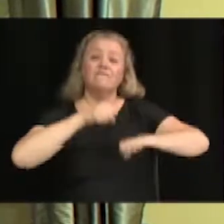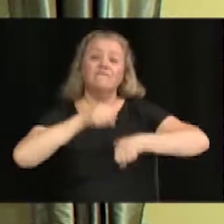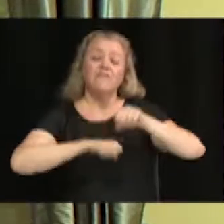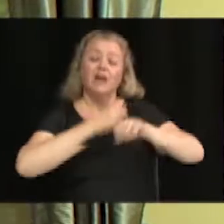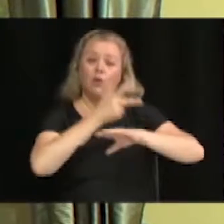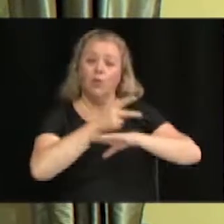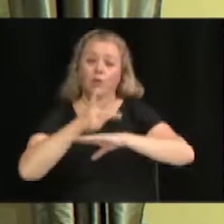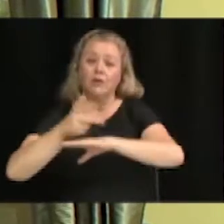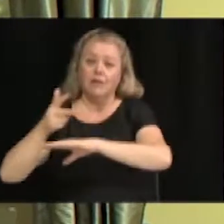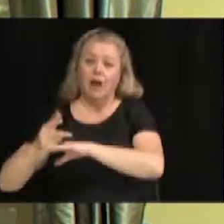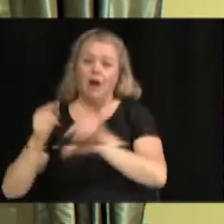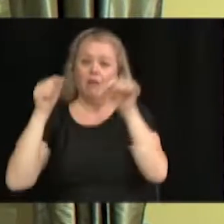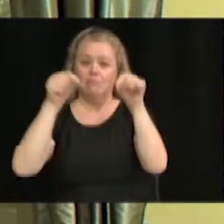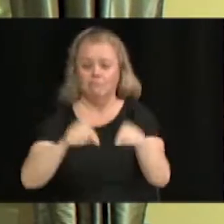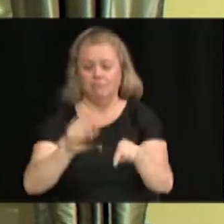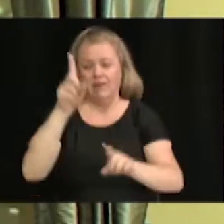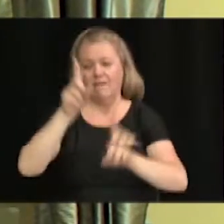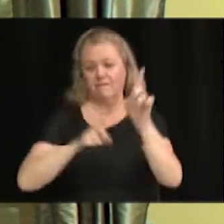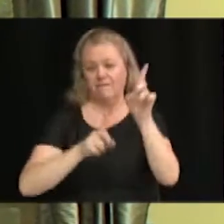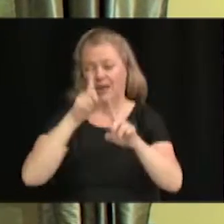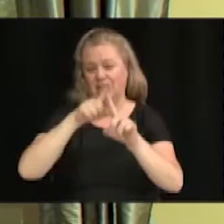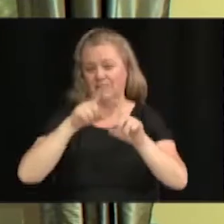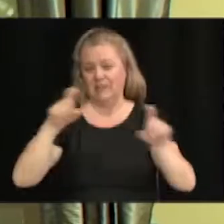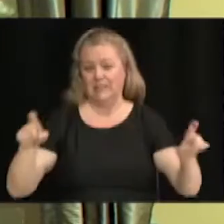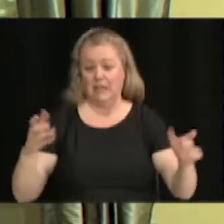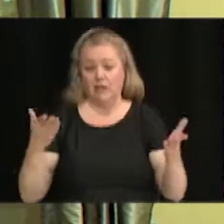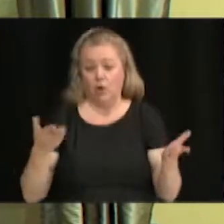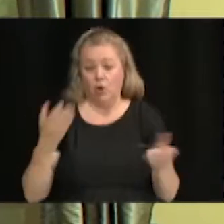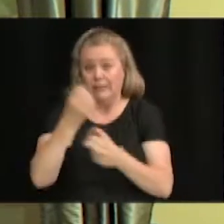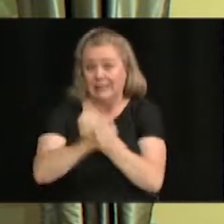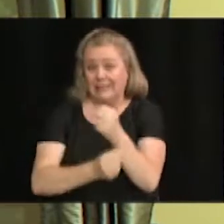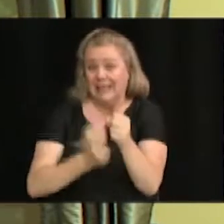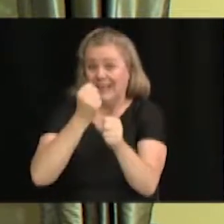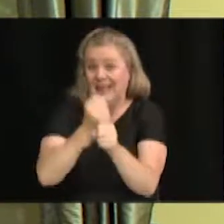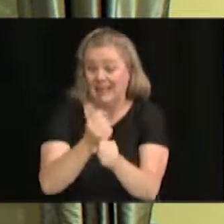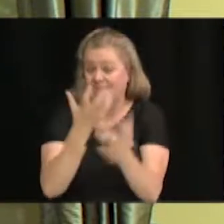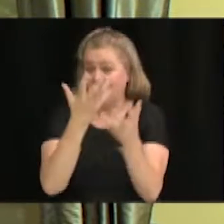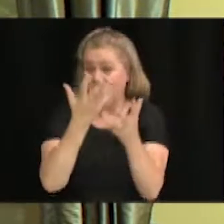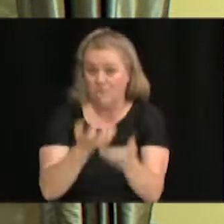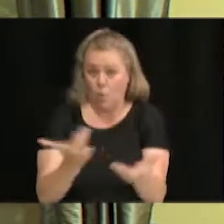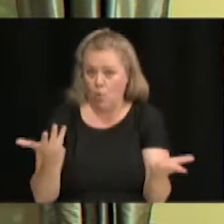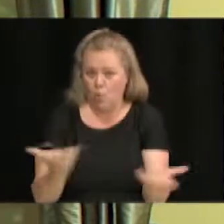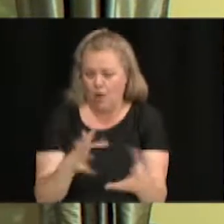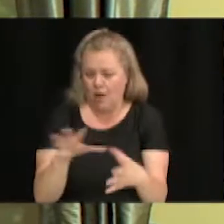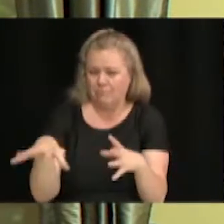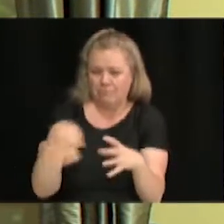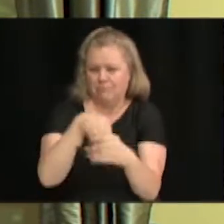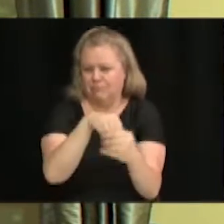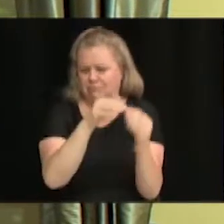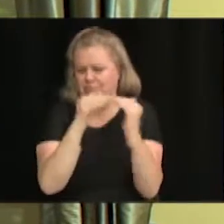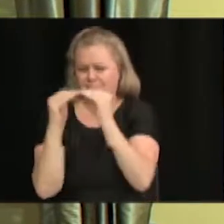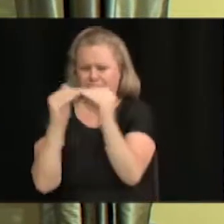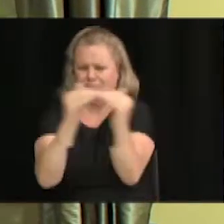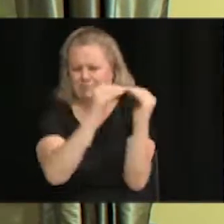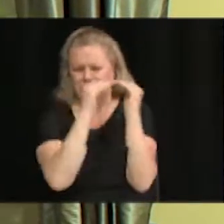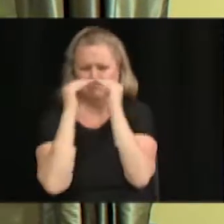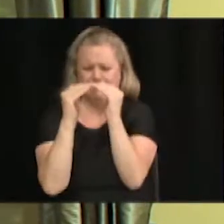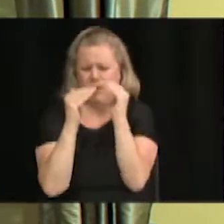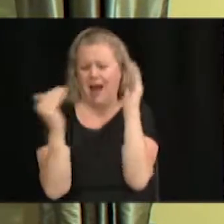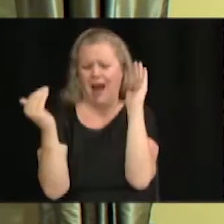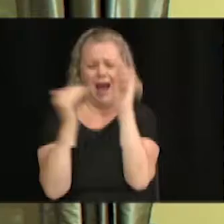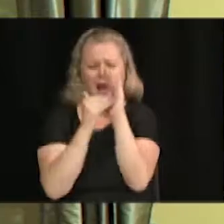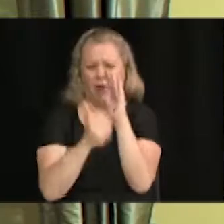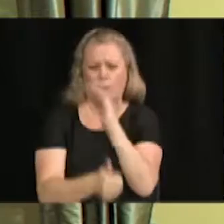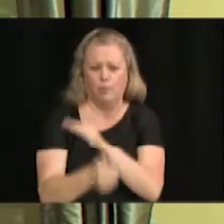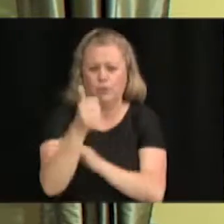Cette année, le CAIBF, il va d'une inclusion encore plus soutenue, puisque dans les années passées, on voyait beaucoup d